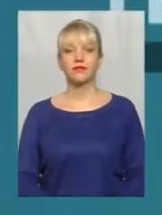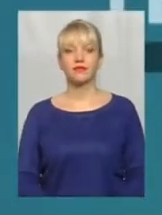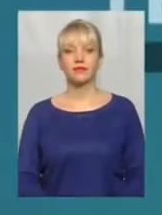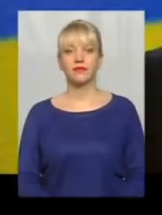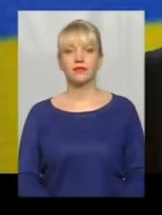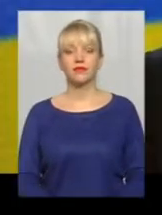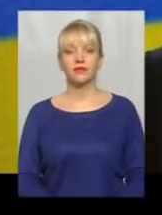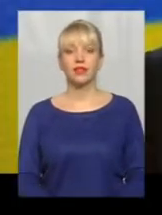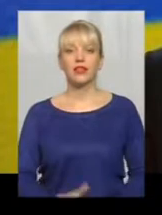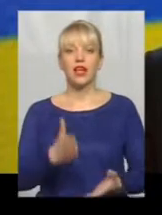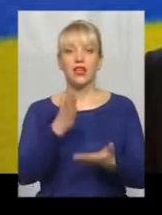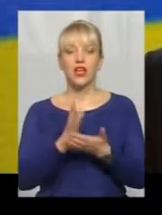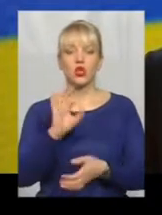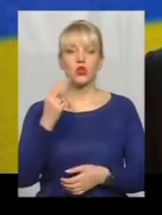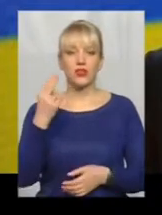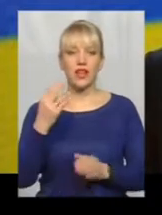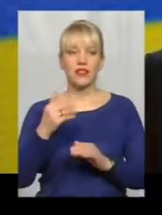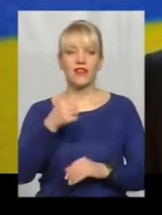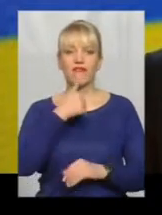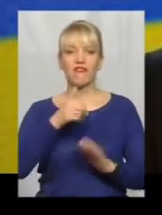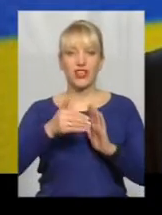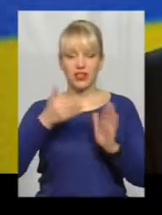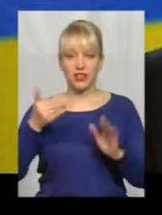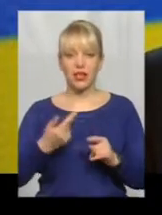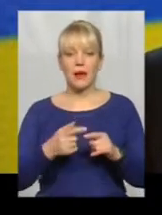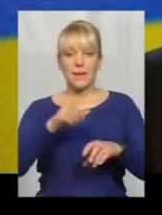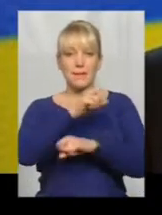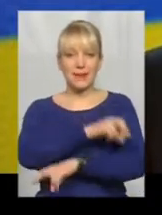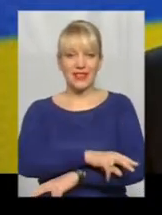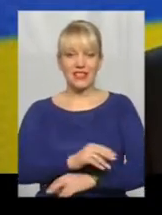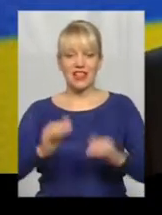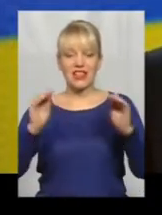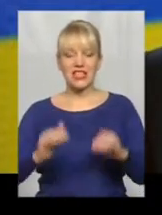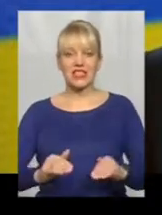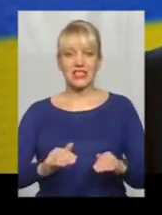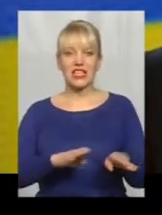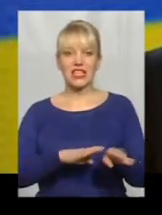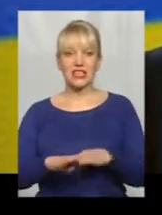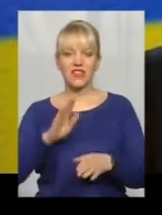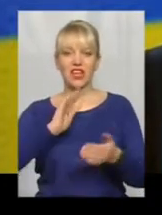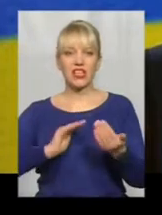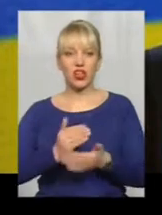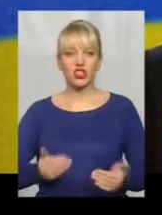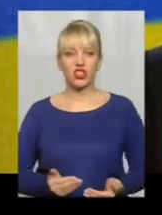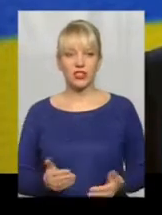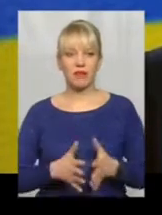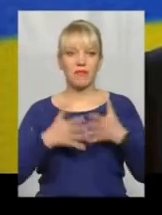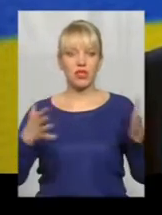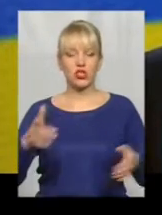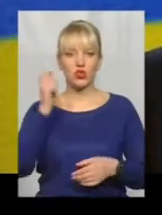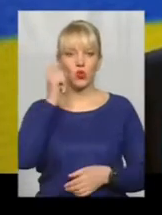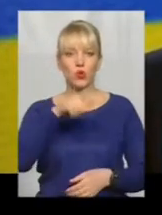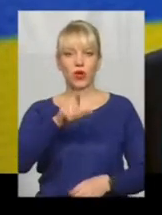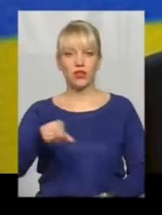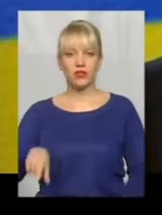Є соціальний виклик, бідність, низький рівень та незадовільна якість життя переважної більшості українців.